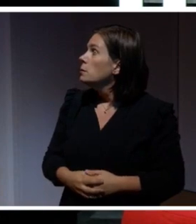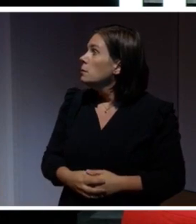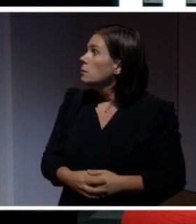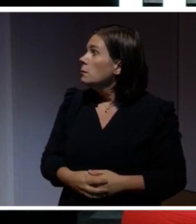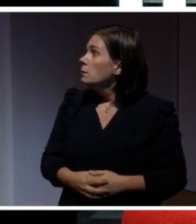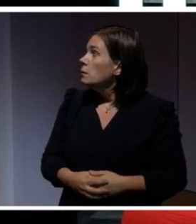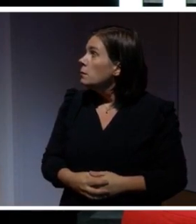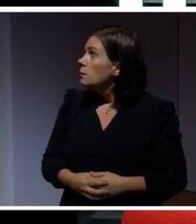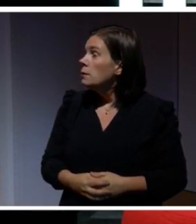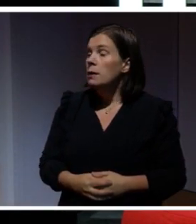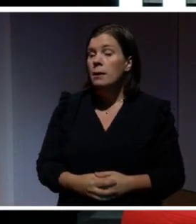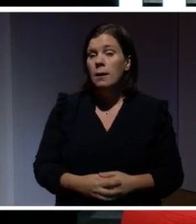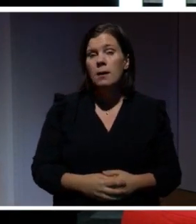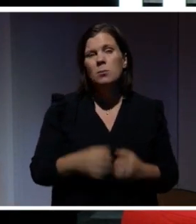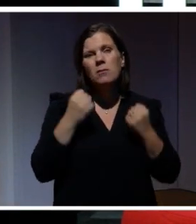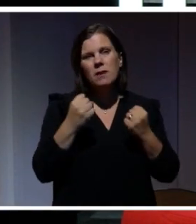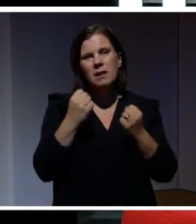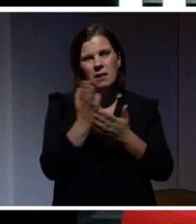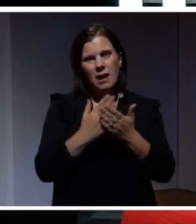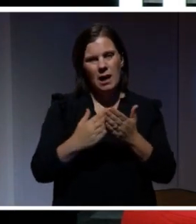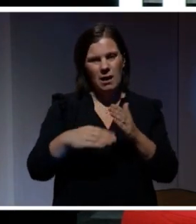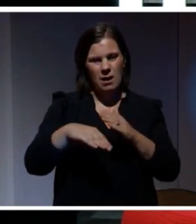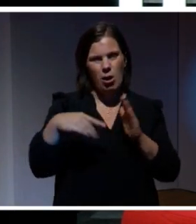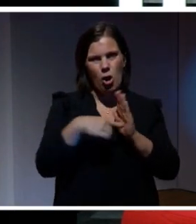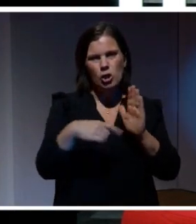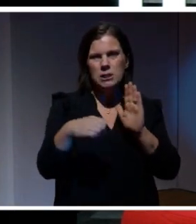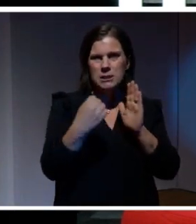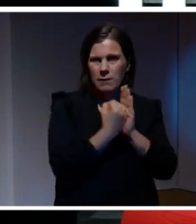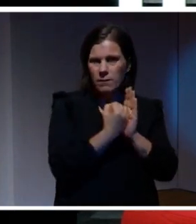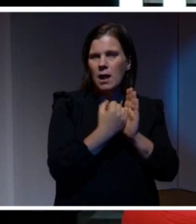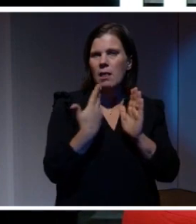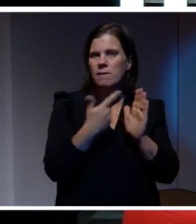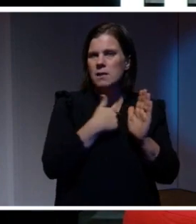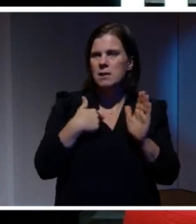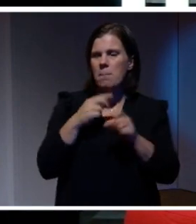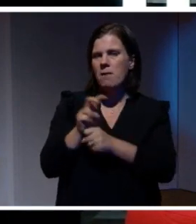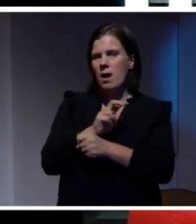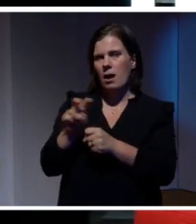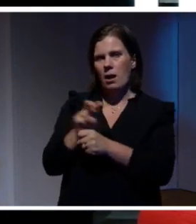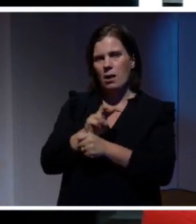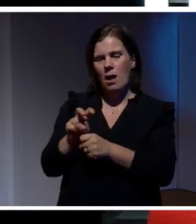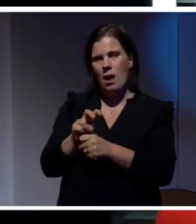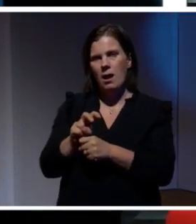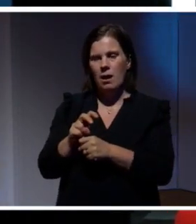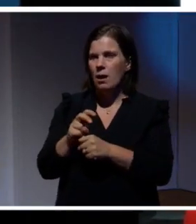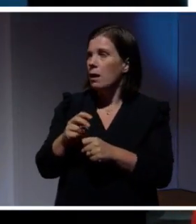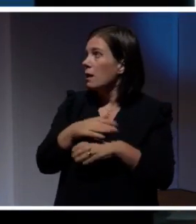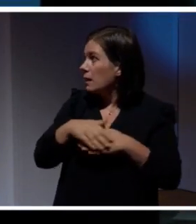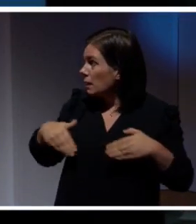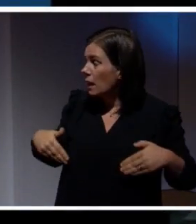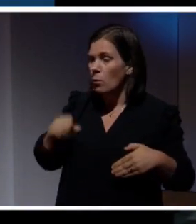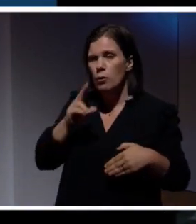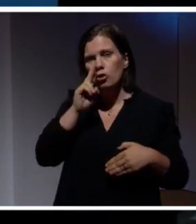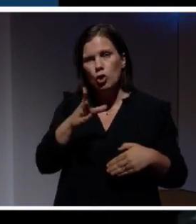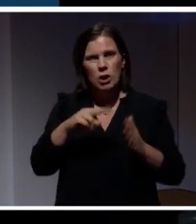En fundamental del i vår lagstiftning handlar om att vi ska beakta integritet i alla avseenden när vi utvecklar ny teknik.